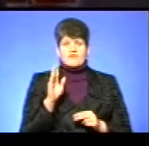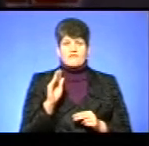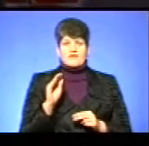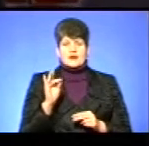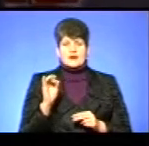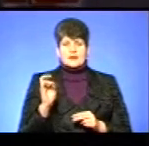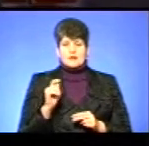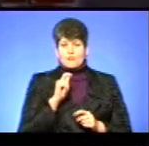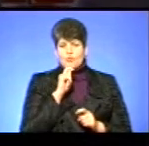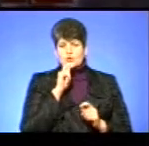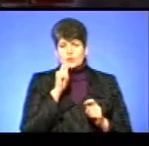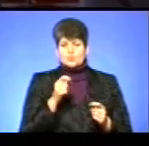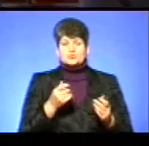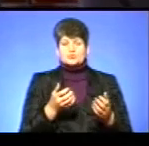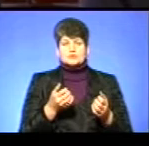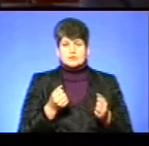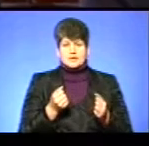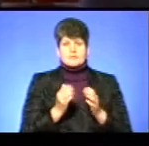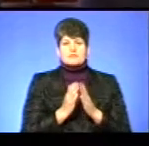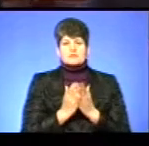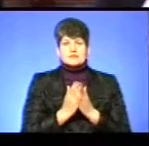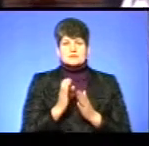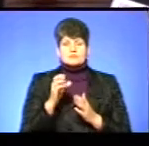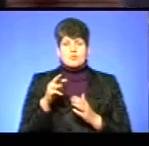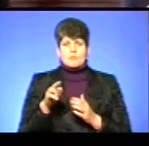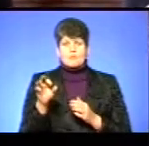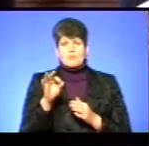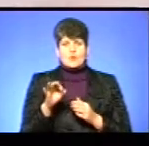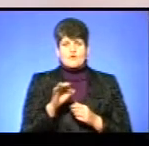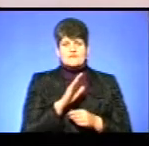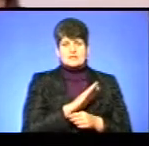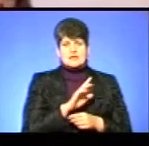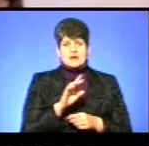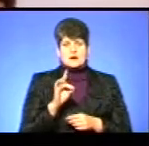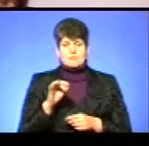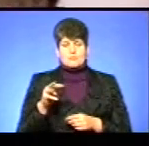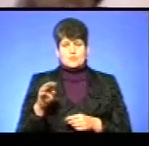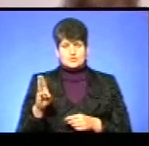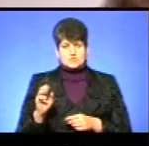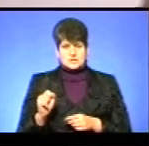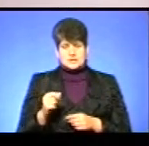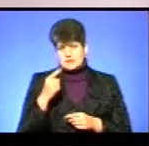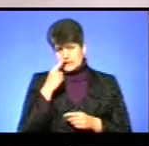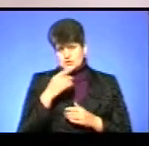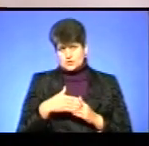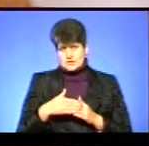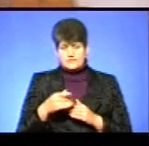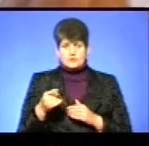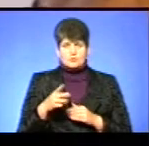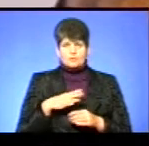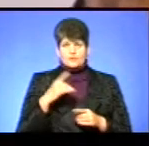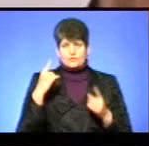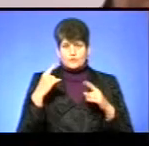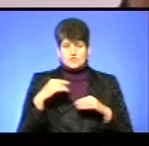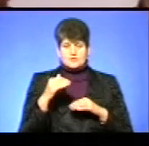У подарунок він отримав книгу Олега Смоляка про Василя Ярмуша. Нещодавно в Тернополі відбувався творчий